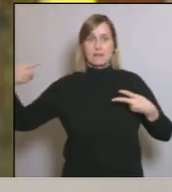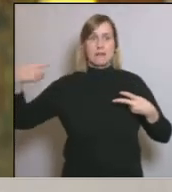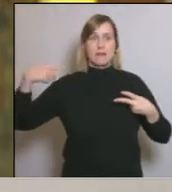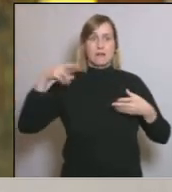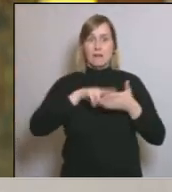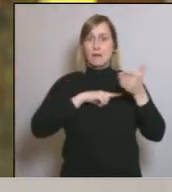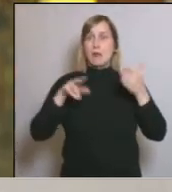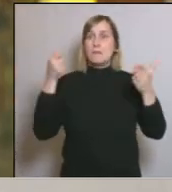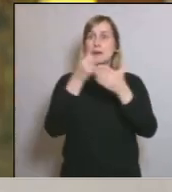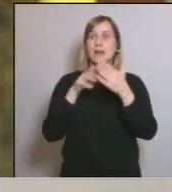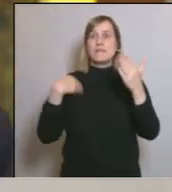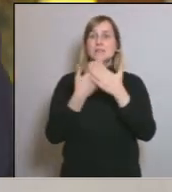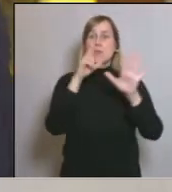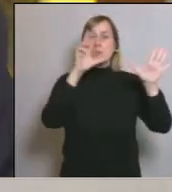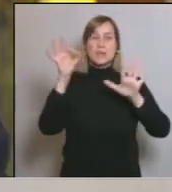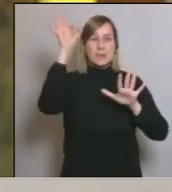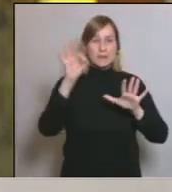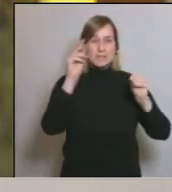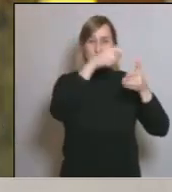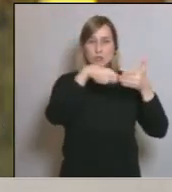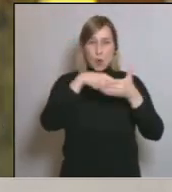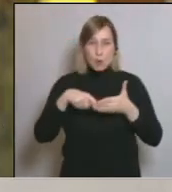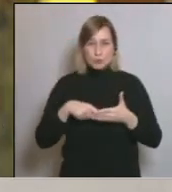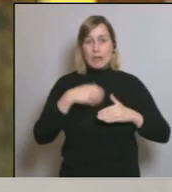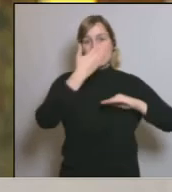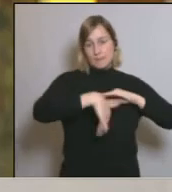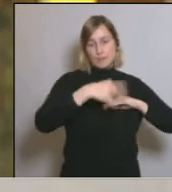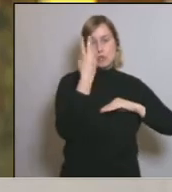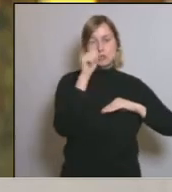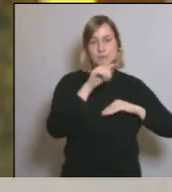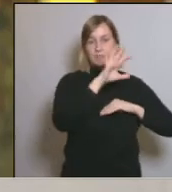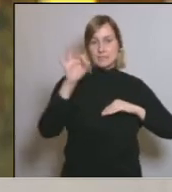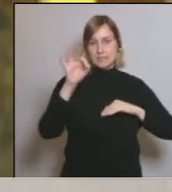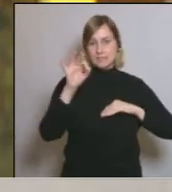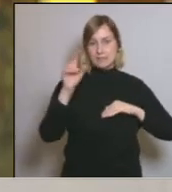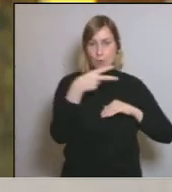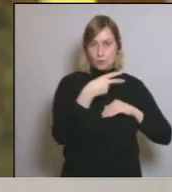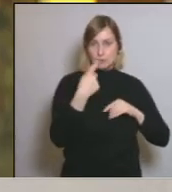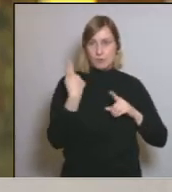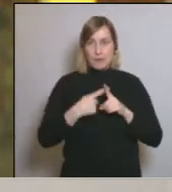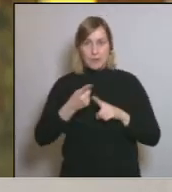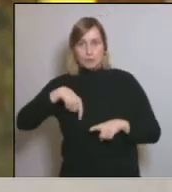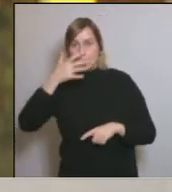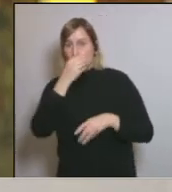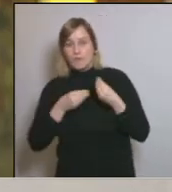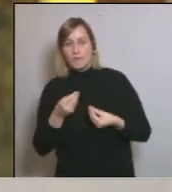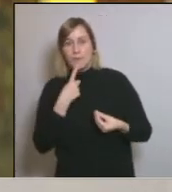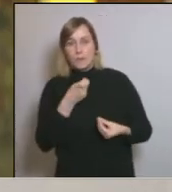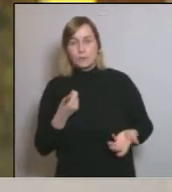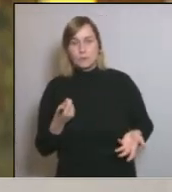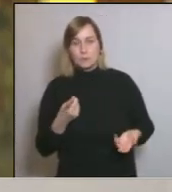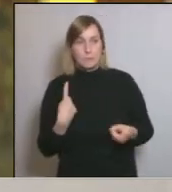fins al 80% del sou amb un límit de 2.500 euros, per què no el podem fer nosaltres? Per què no?